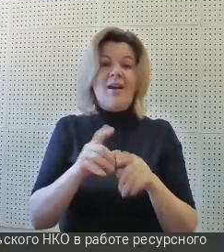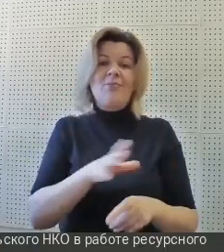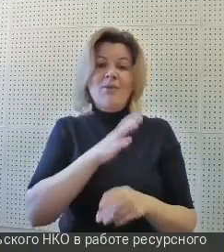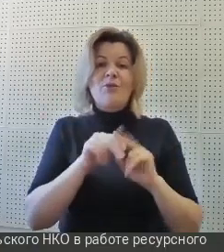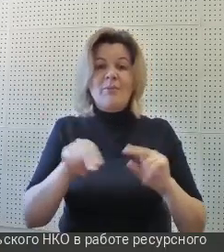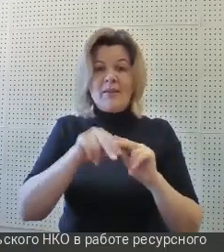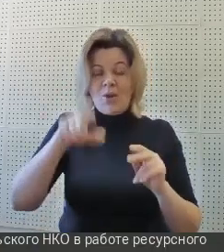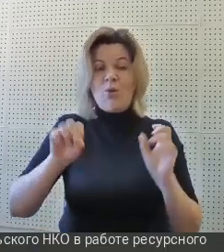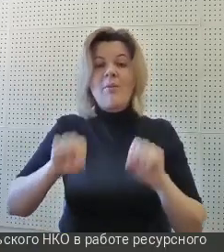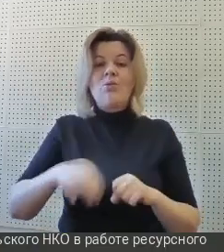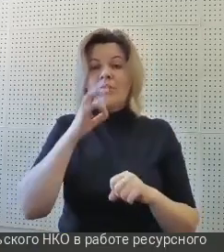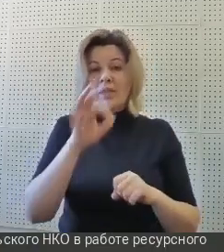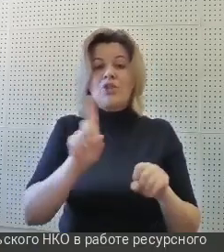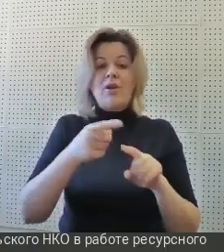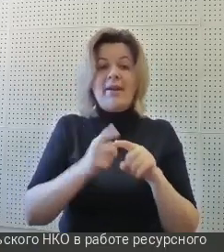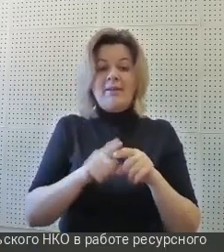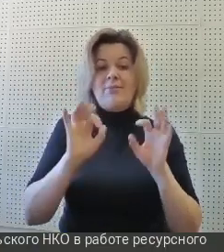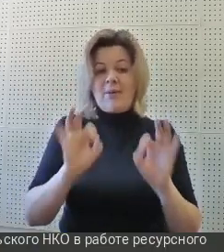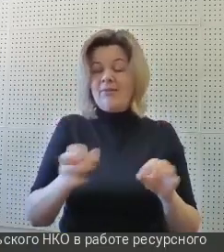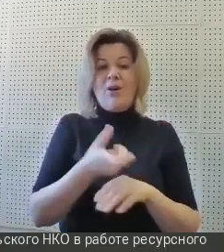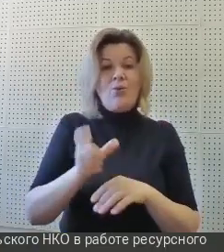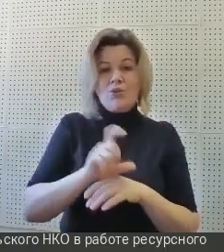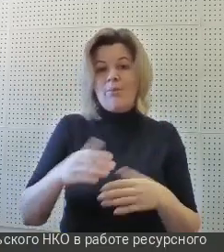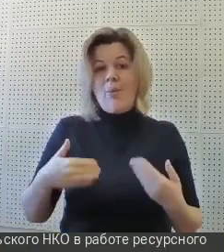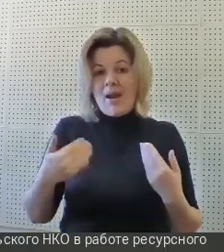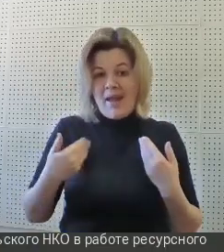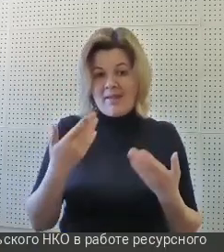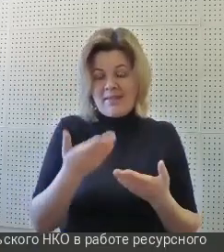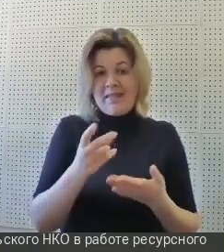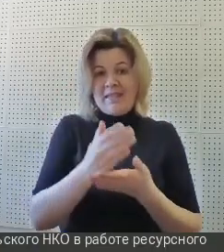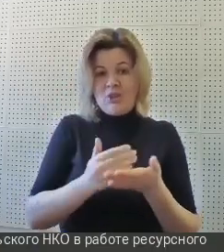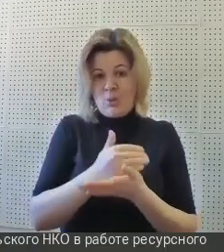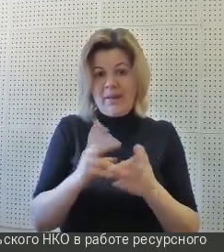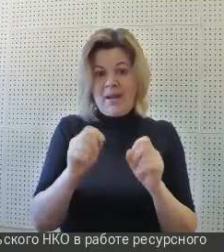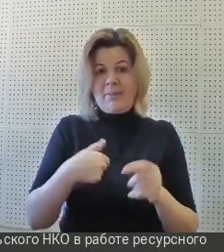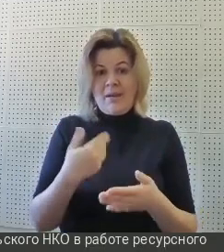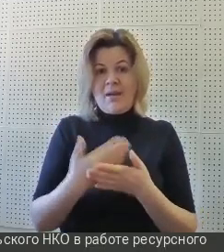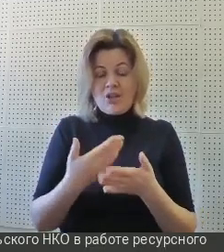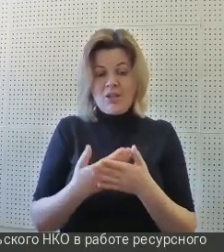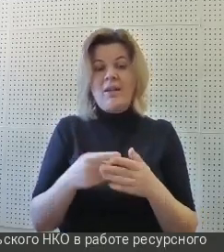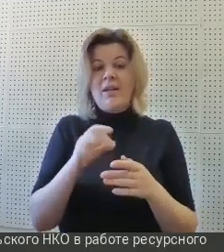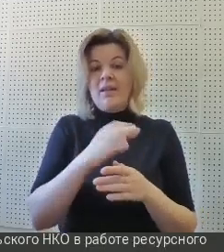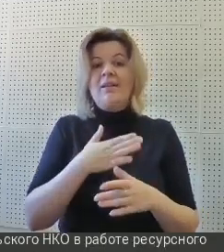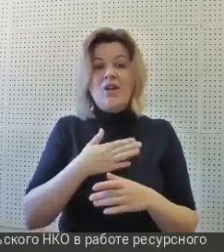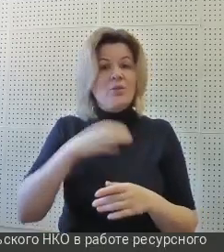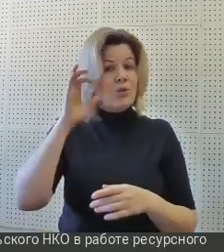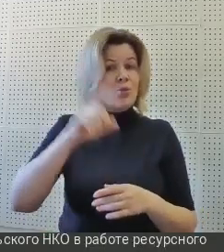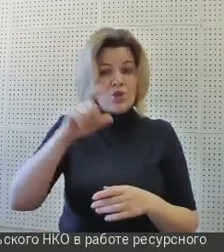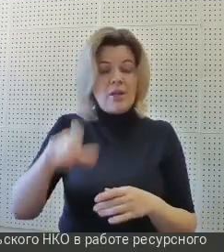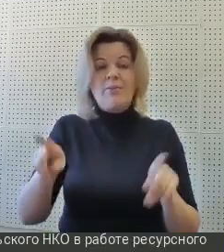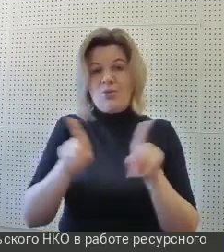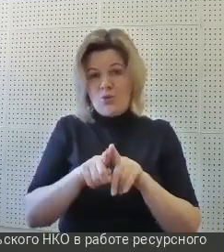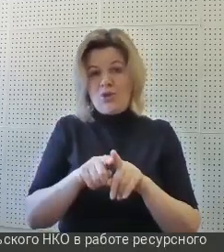бывший педагог могу сказать, что это правда очень полезный инструмент мне кажется и кажется нашим